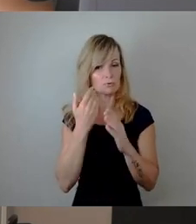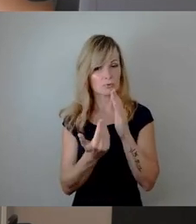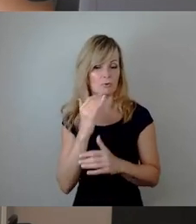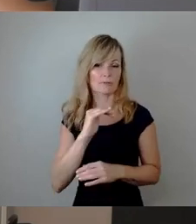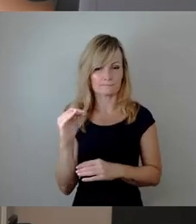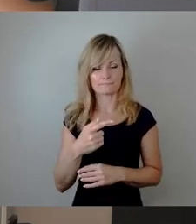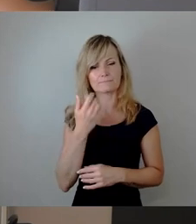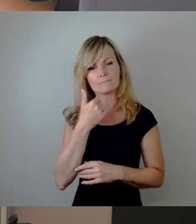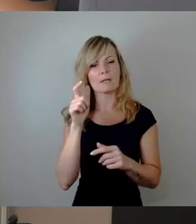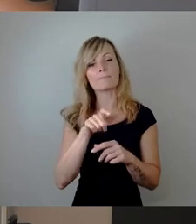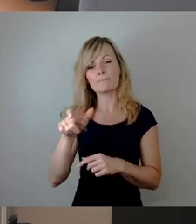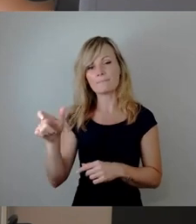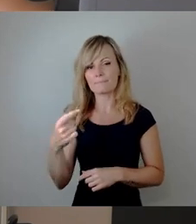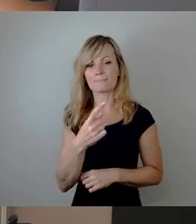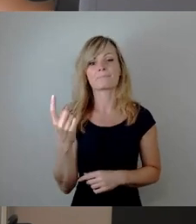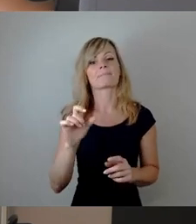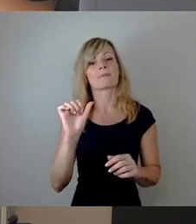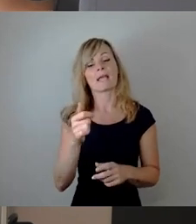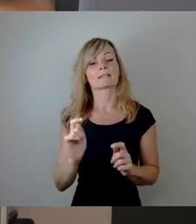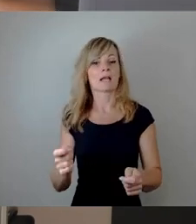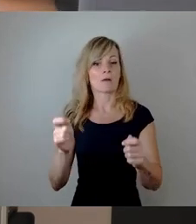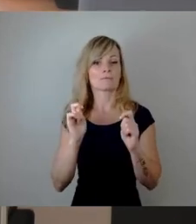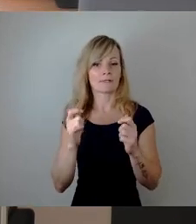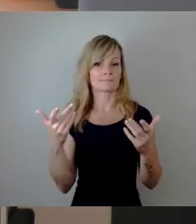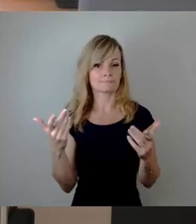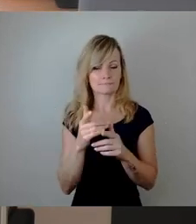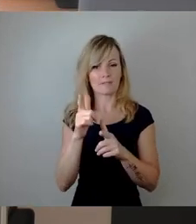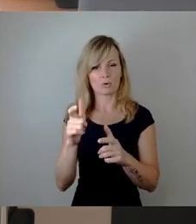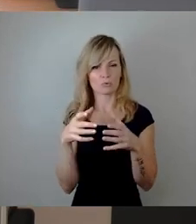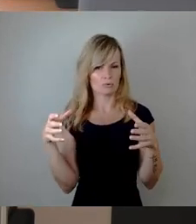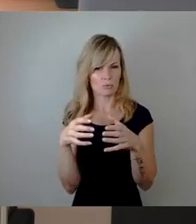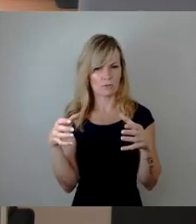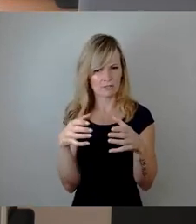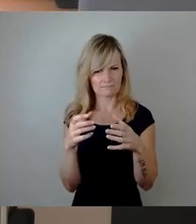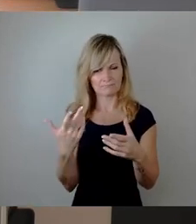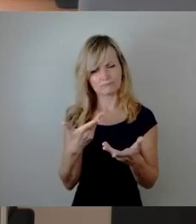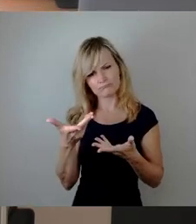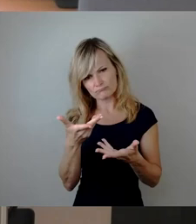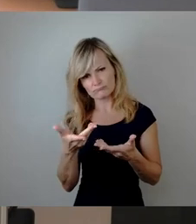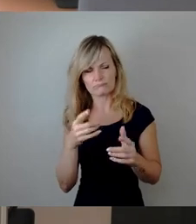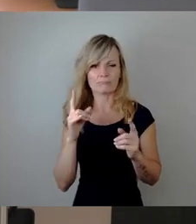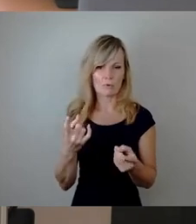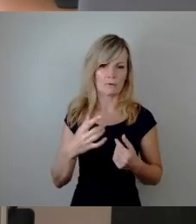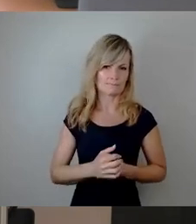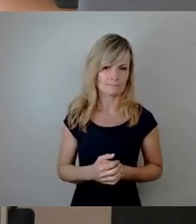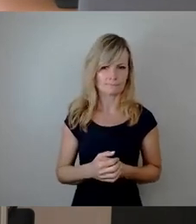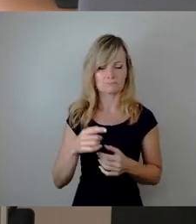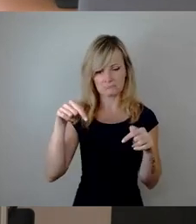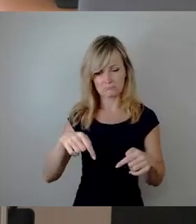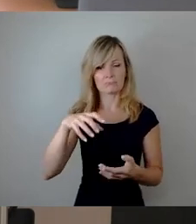ersten Aufträge heute hier die Ausschussgrößen zu bemessen. Hier im Stadtrat